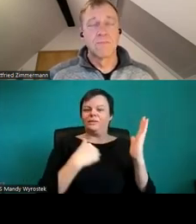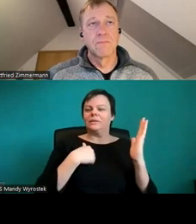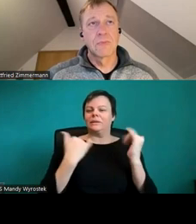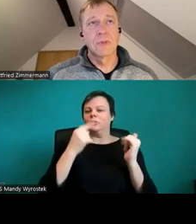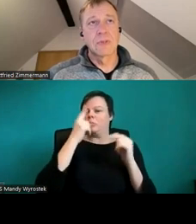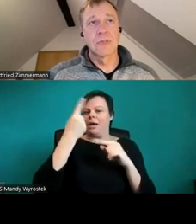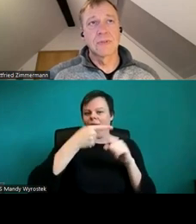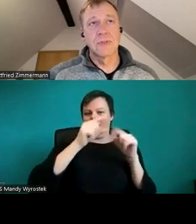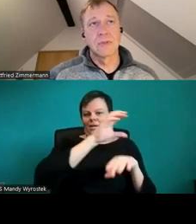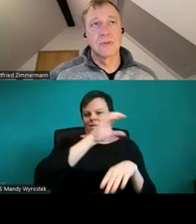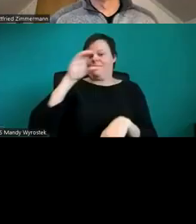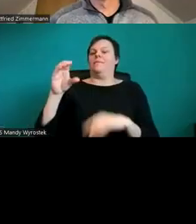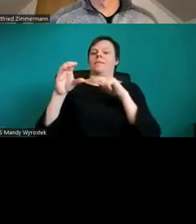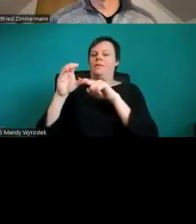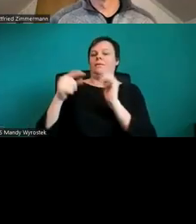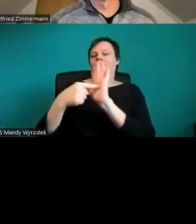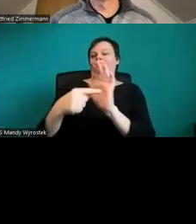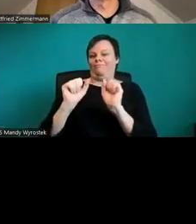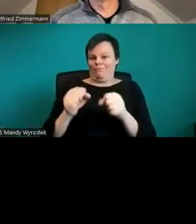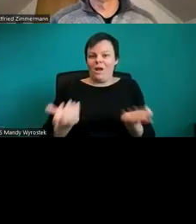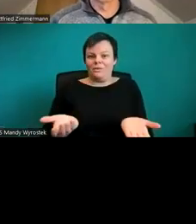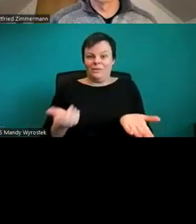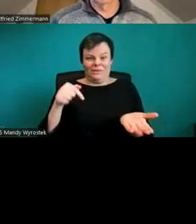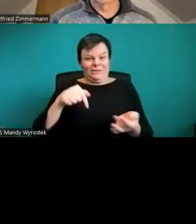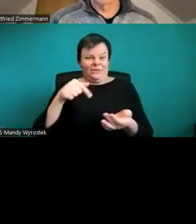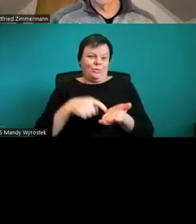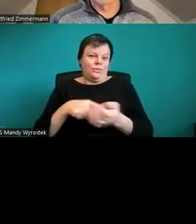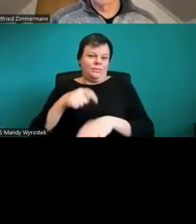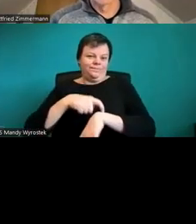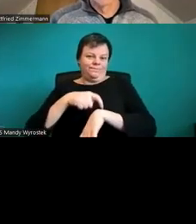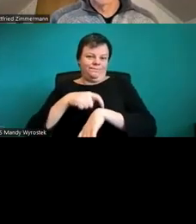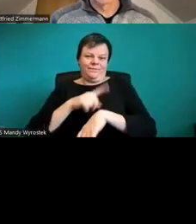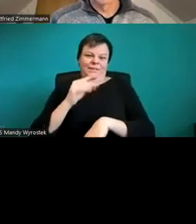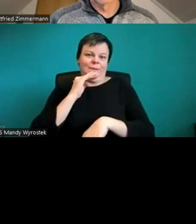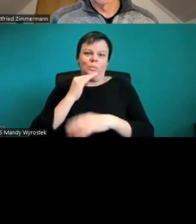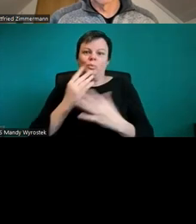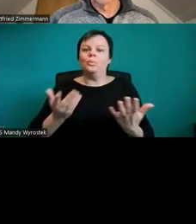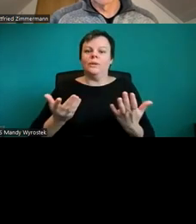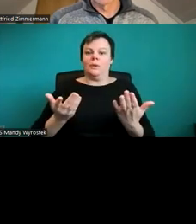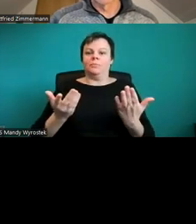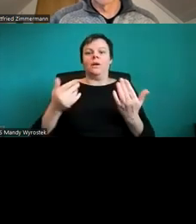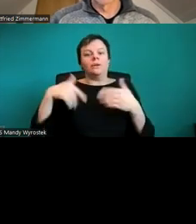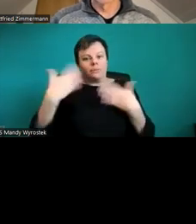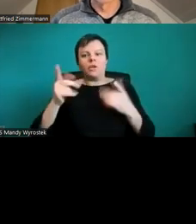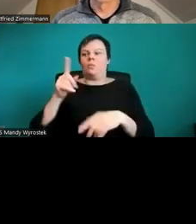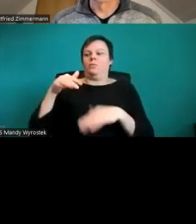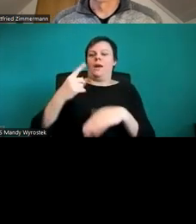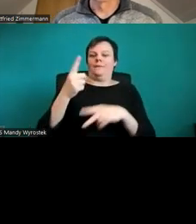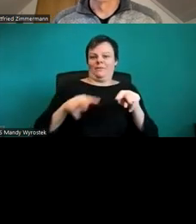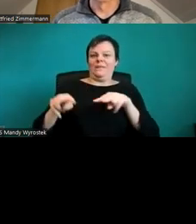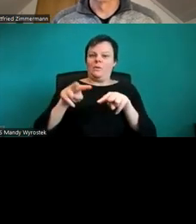Video, in dem ich die einzelnen Kriterien einzeln erkläre. Und wir bieten auch vom